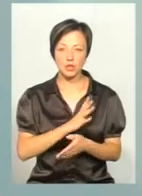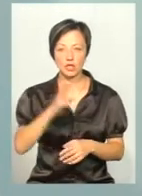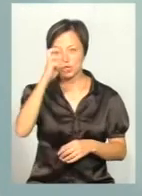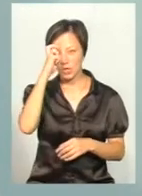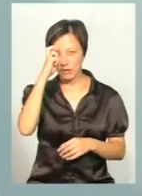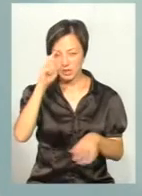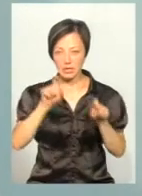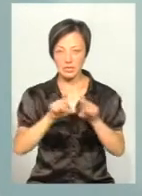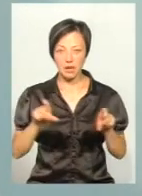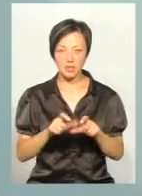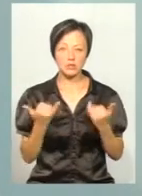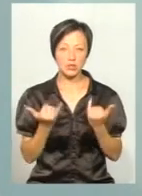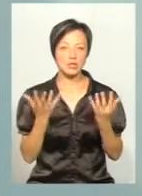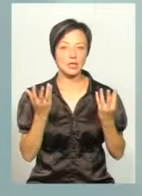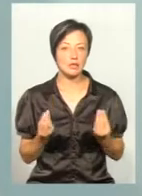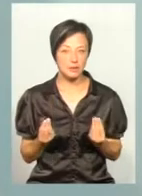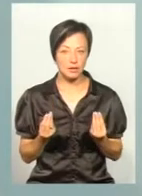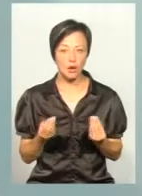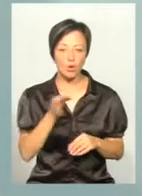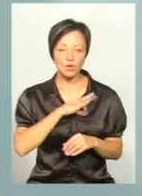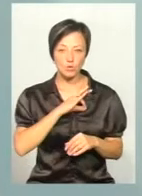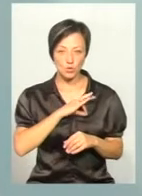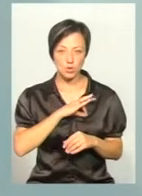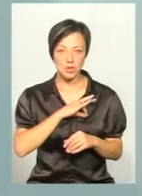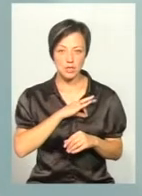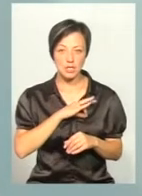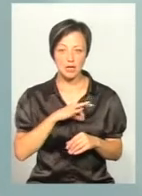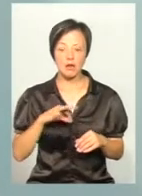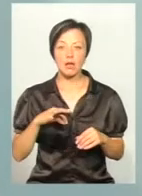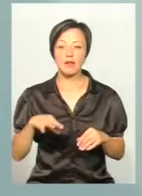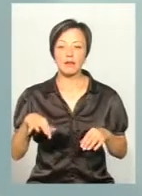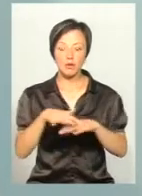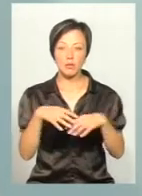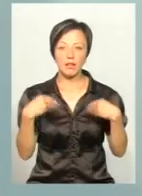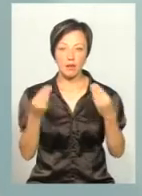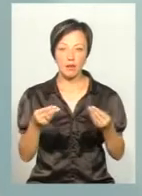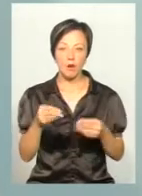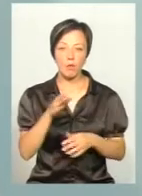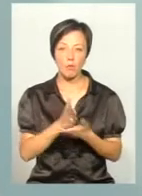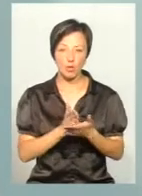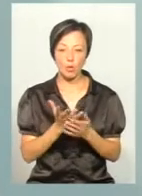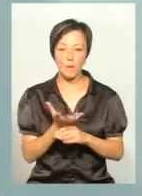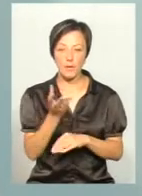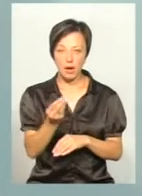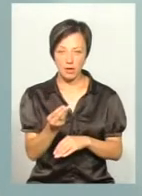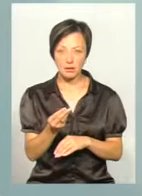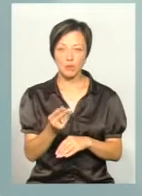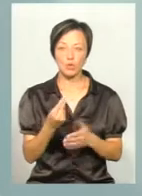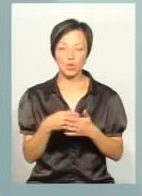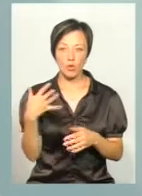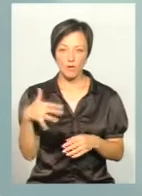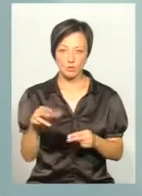державних закладах, то на сьогоднішній день, користуючись ринком надання таких послуг, оплата проходить і по